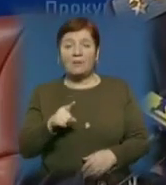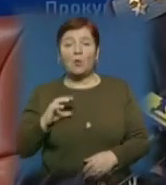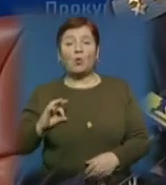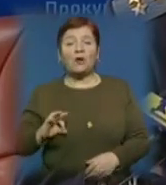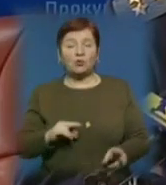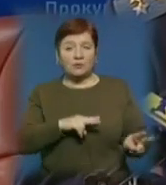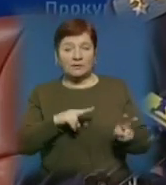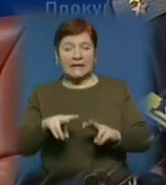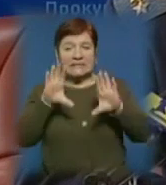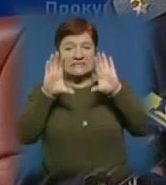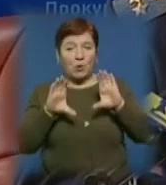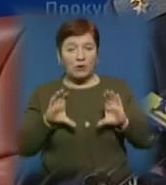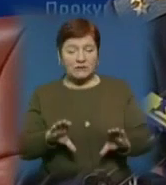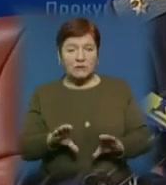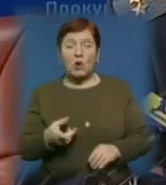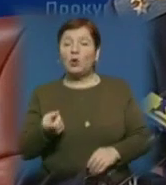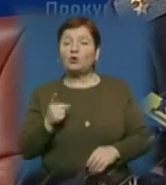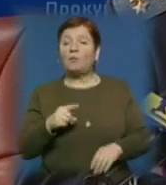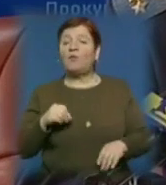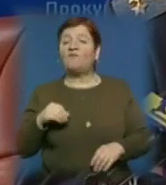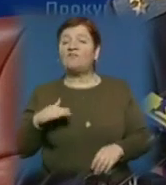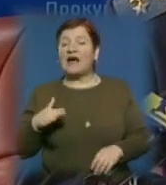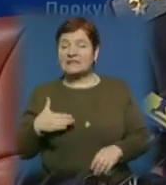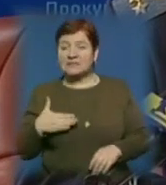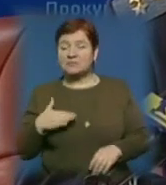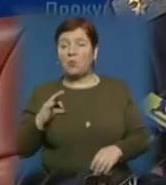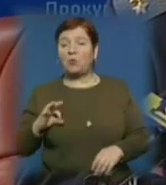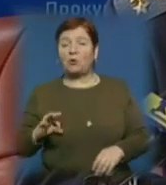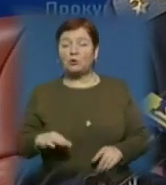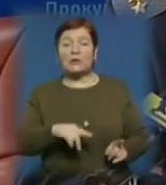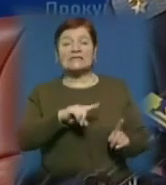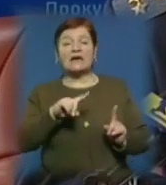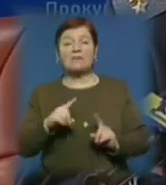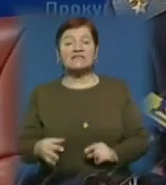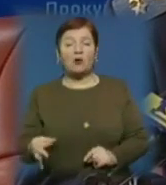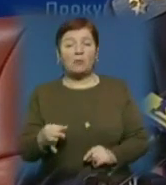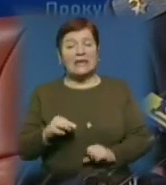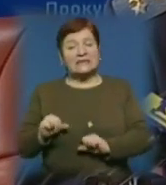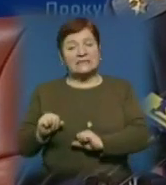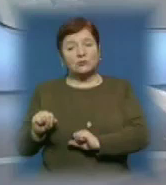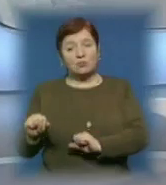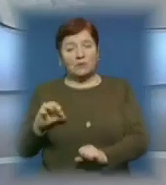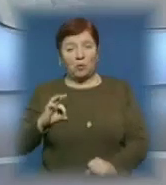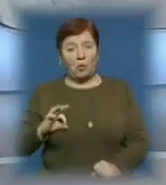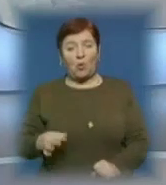нагляд за законністю. От тому це, власне, є позов прокуратури Закарпатської області, заступника прокурора області.